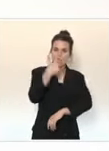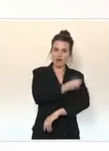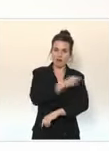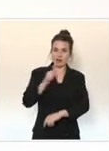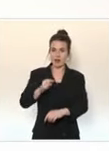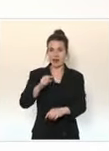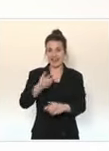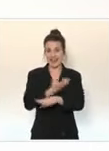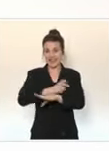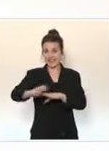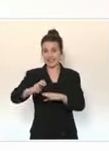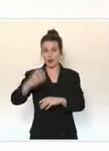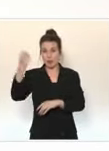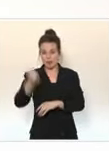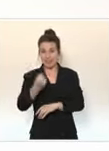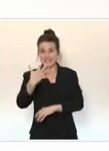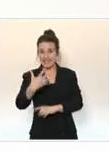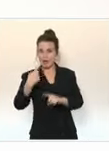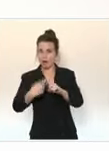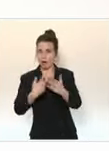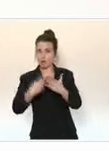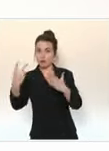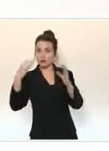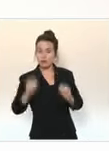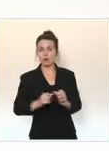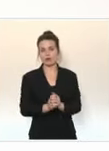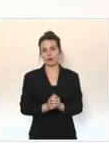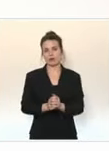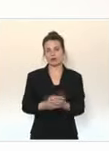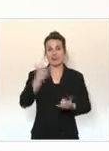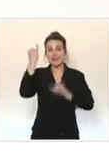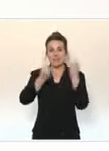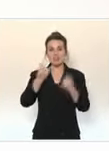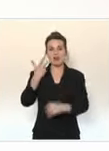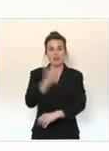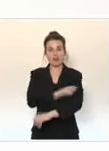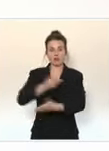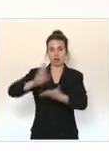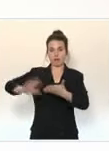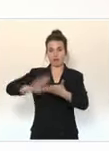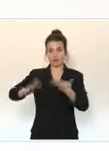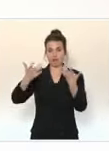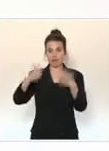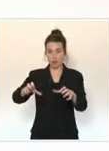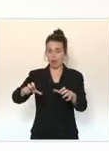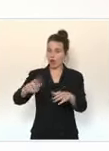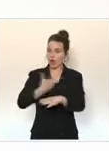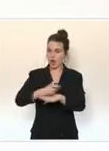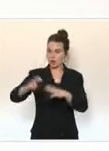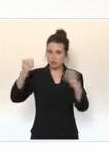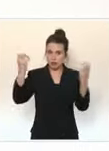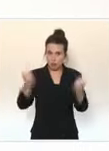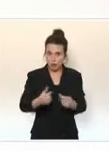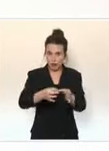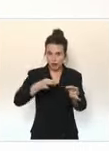Et je ne vous parle même pas du risque que vous prenez en ne vous vaccinant pas parce que c'est sans comparaison. Plusieurs pays proposent d'ailleurs ce vaccin